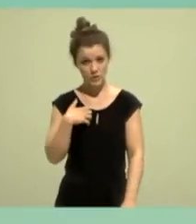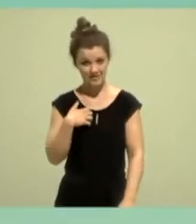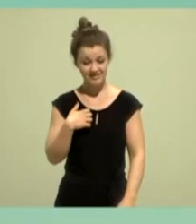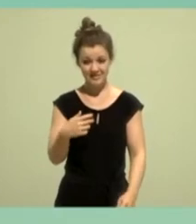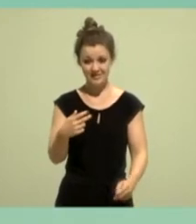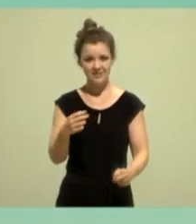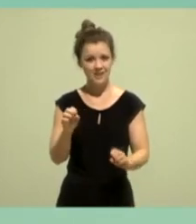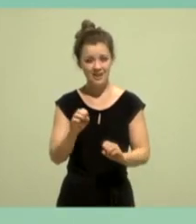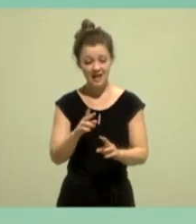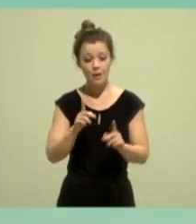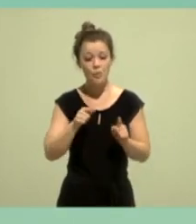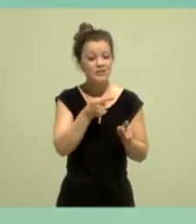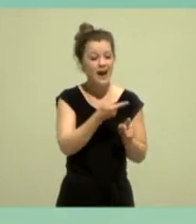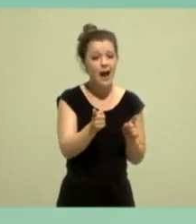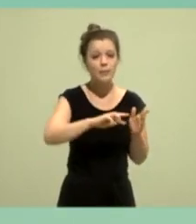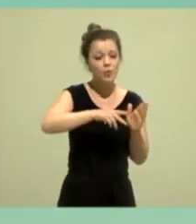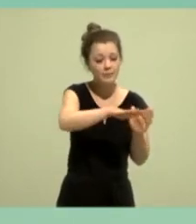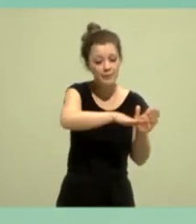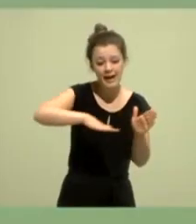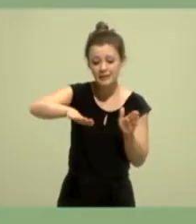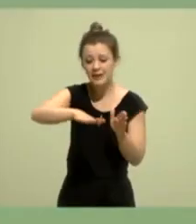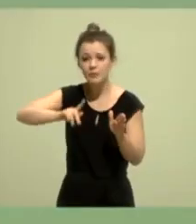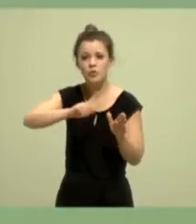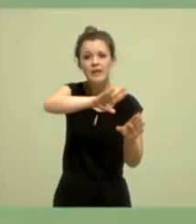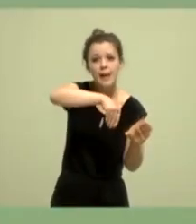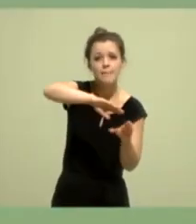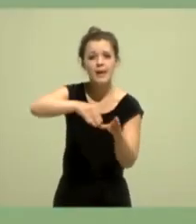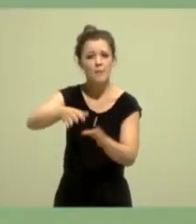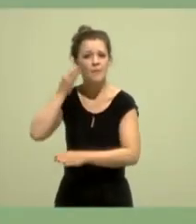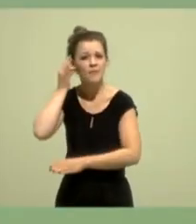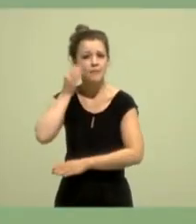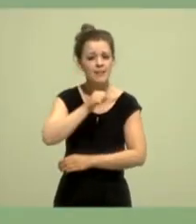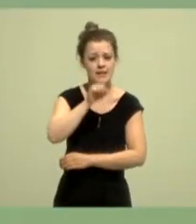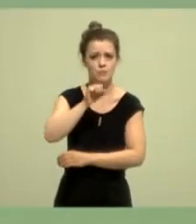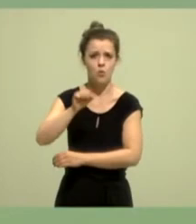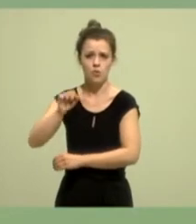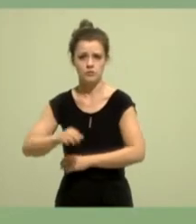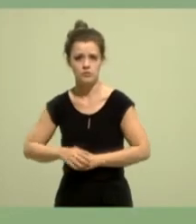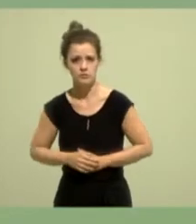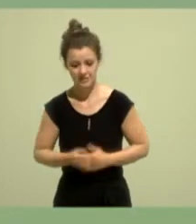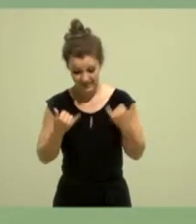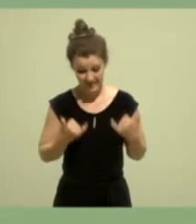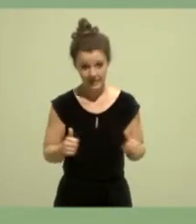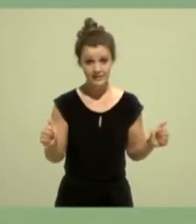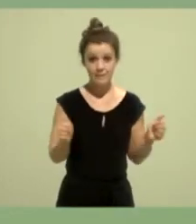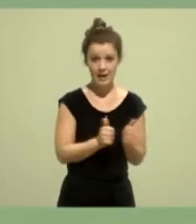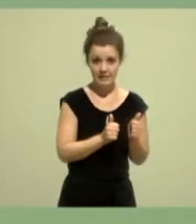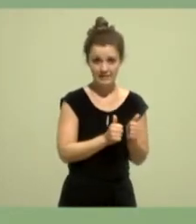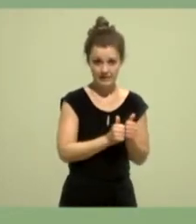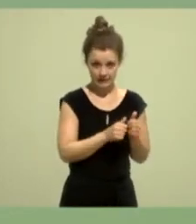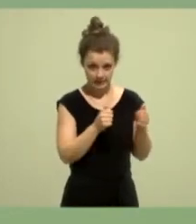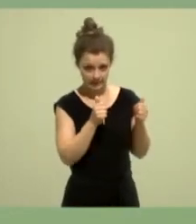feministische Handschrift tragen muss. Wenn ich heute als Beisitzerin und später als frauenpolitische Sprecherin kandidiere,